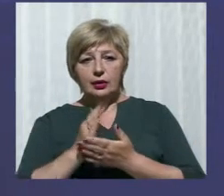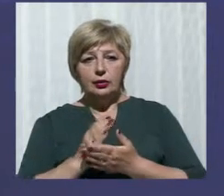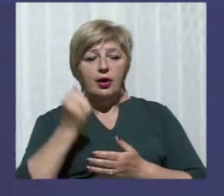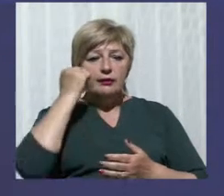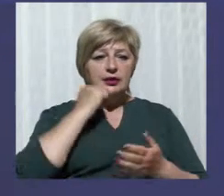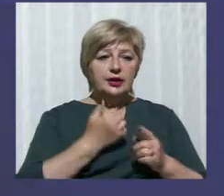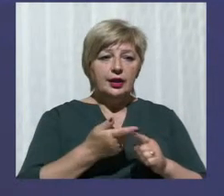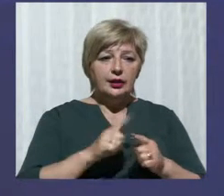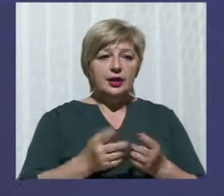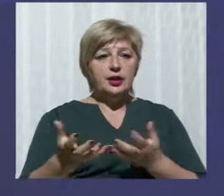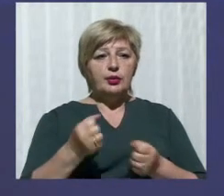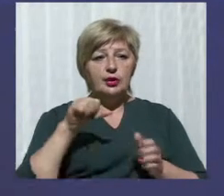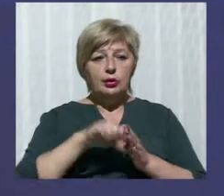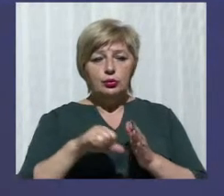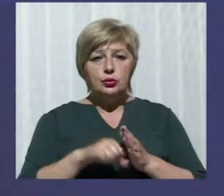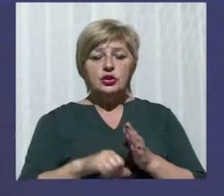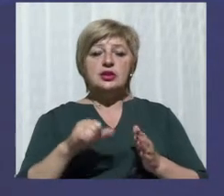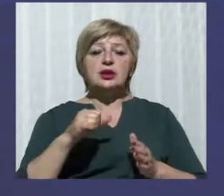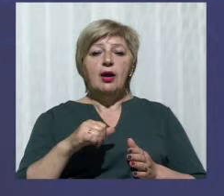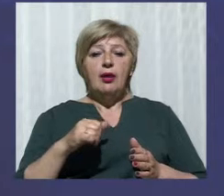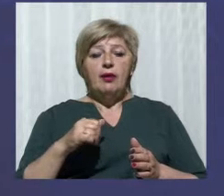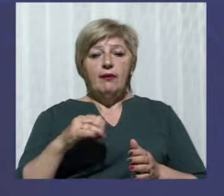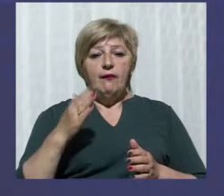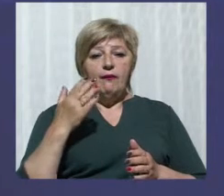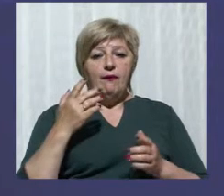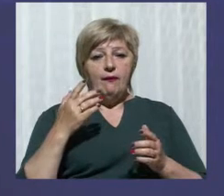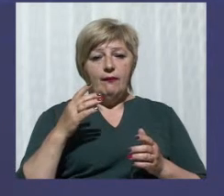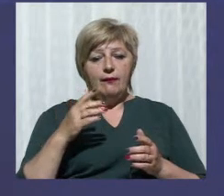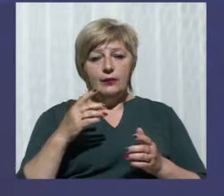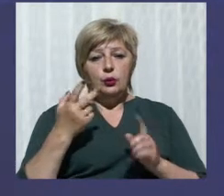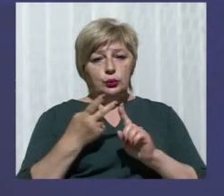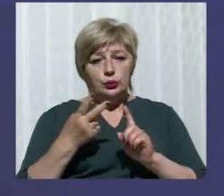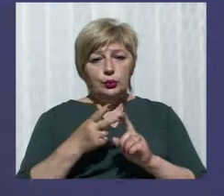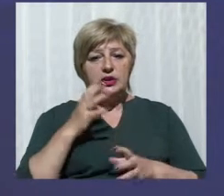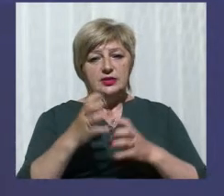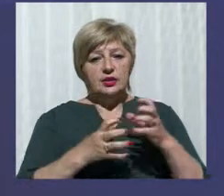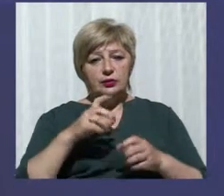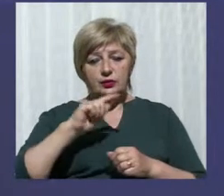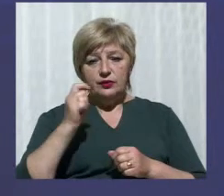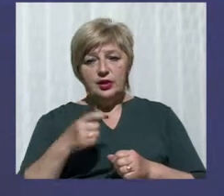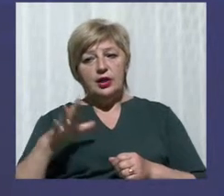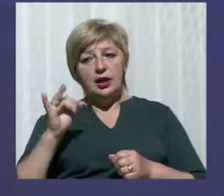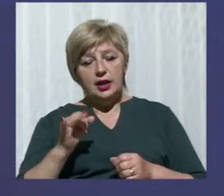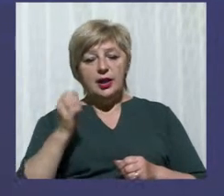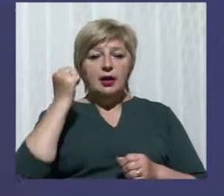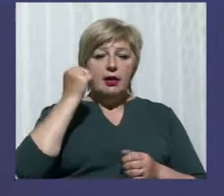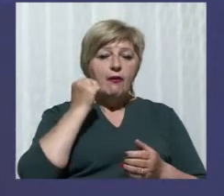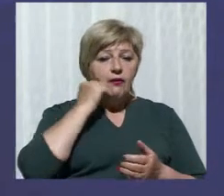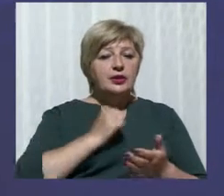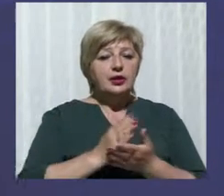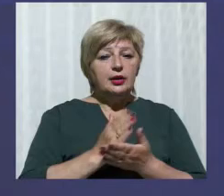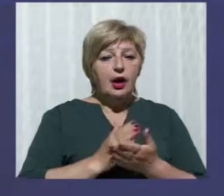участь у Другій світовій війни, та ветерани антитерористичної операції і операції об'єднаних сил. Фотовиставка